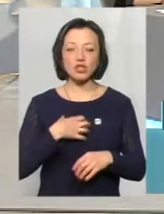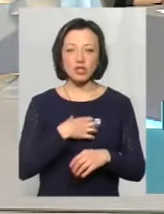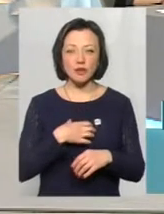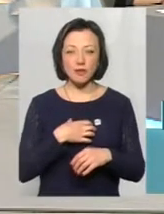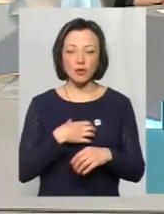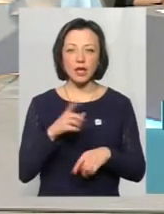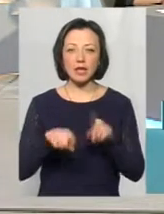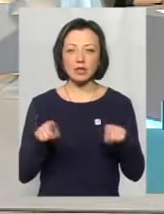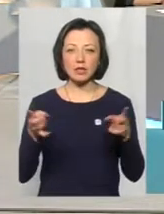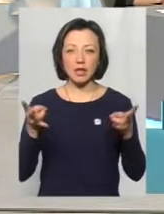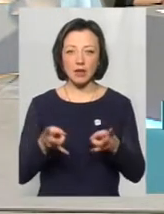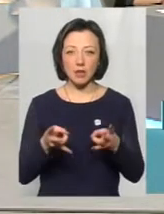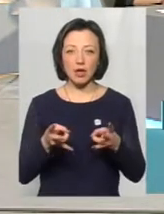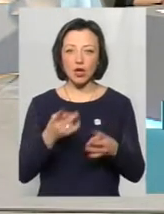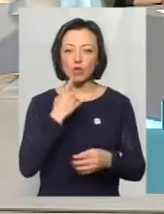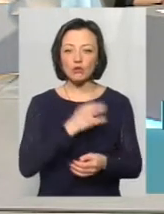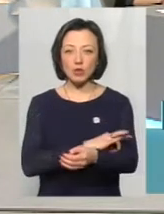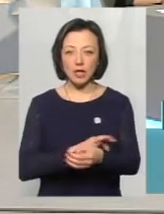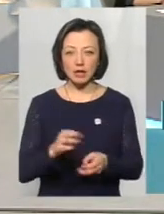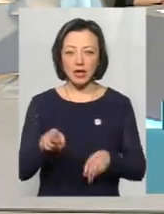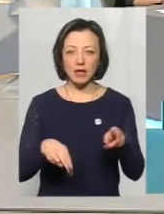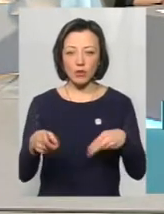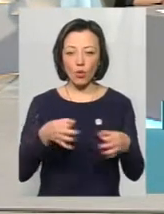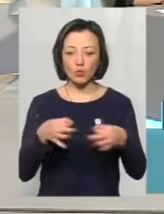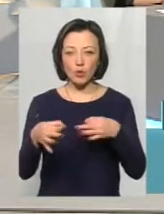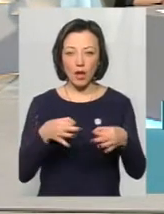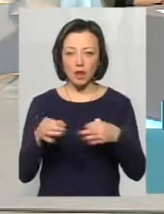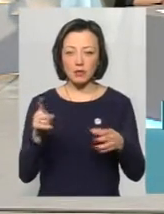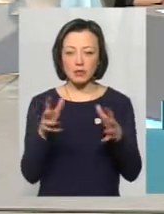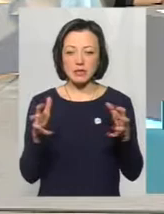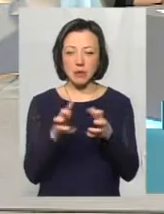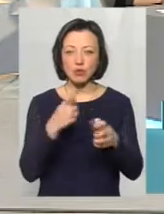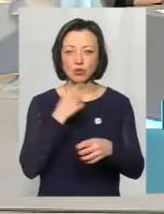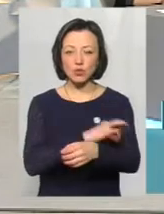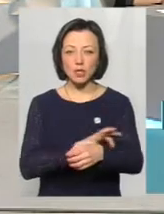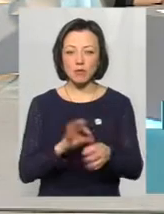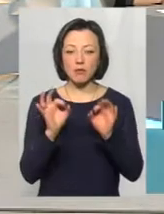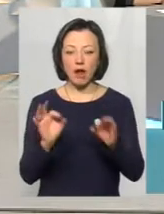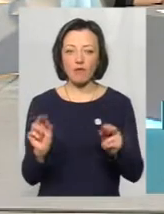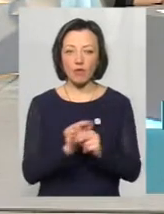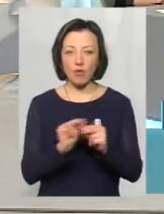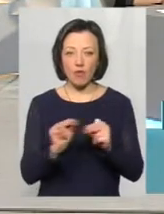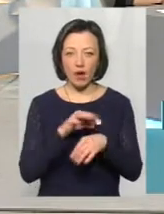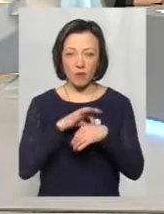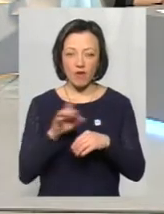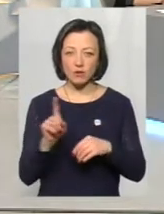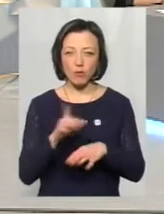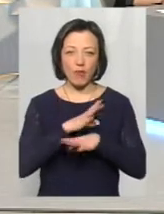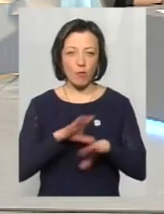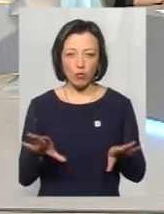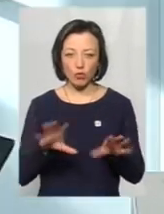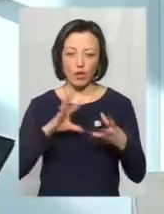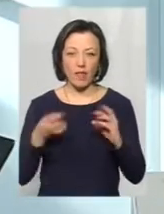інколи треба судинного хірурга, консультації, щоб зняти з пан судин, правильно провести лікування, для того, щоб не було